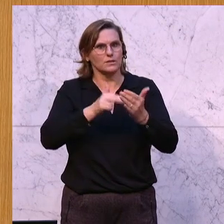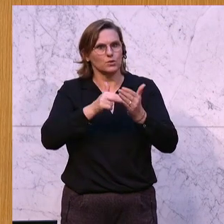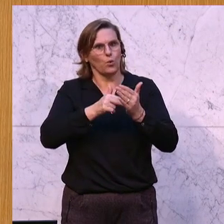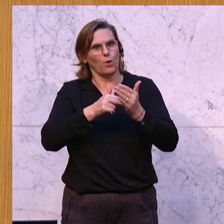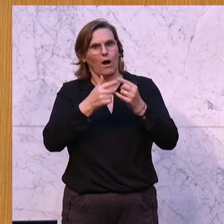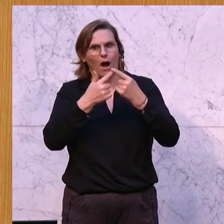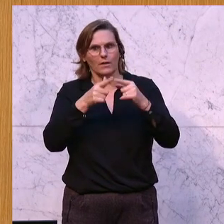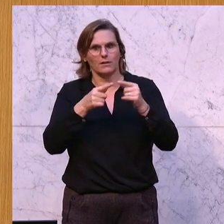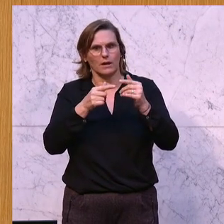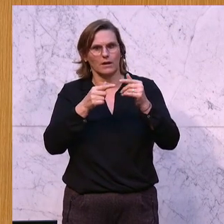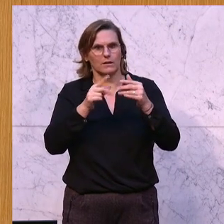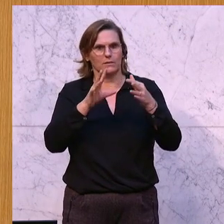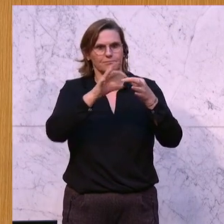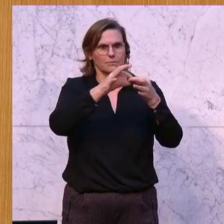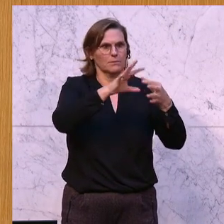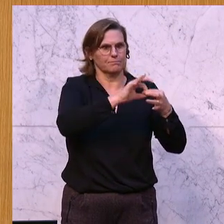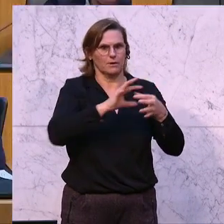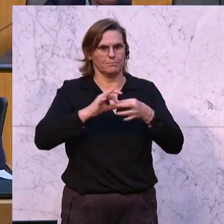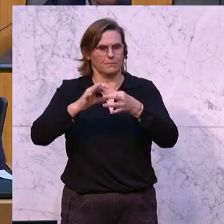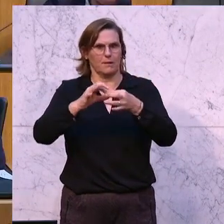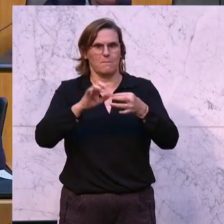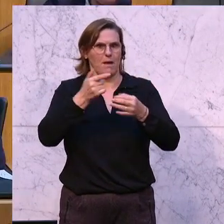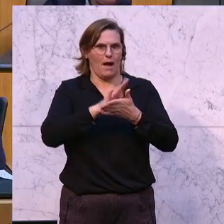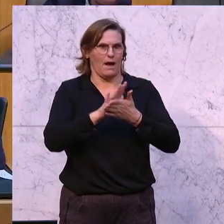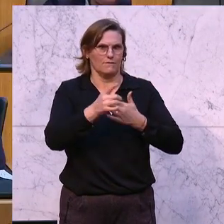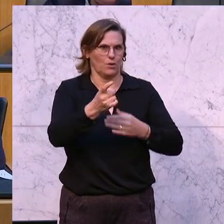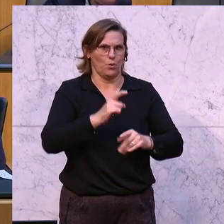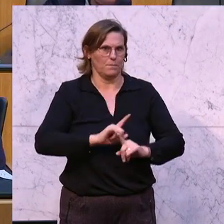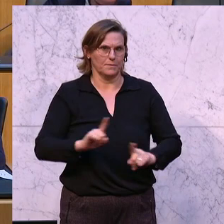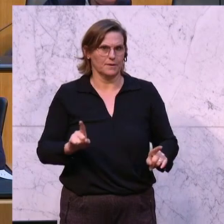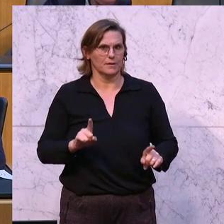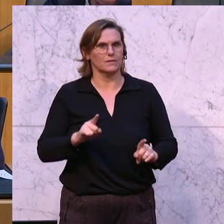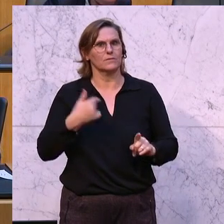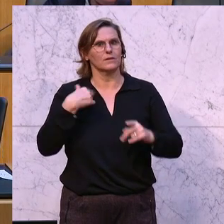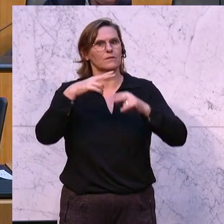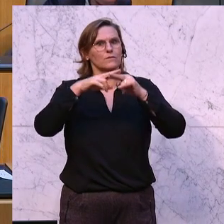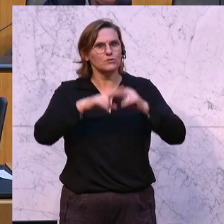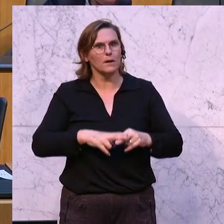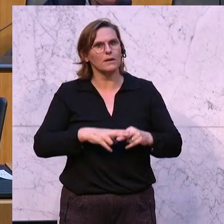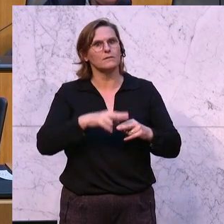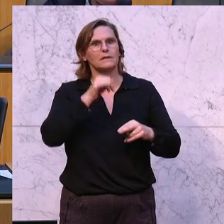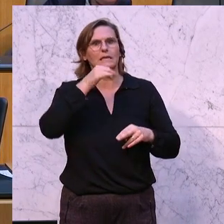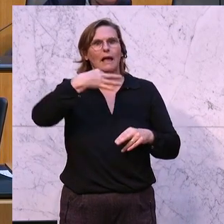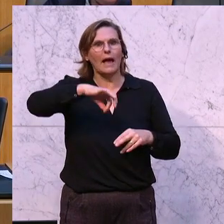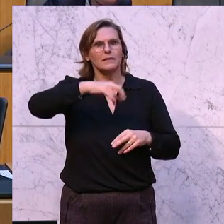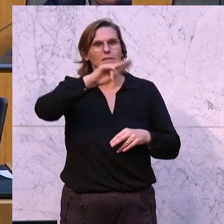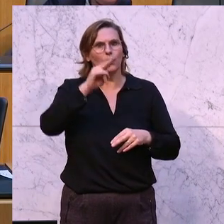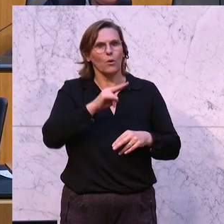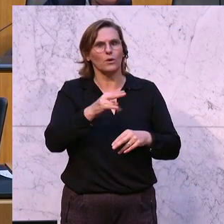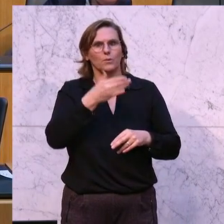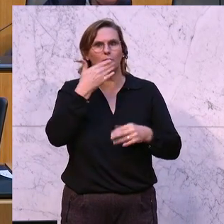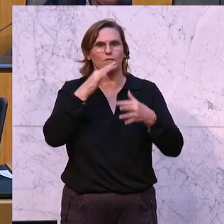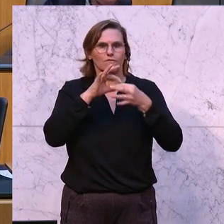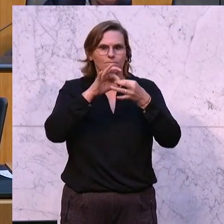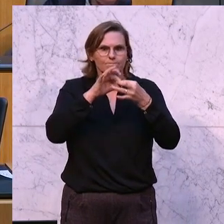und glauben, dass die Finanzierung einfacher wird. Sie wird es natürlich nicht. Sie haben auch Ihre Versprechungen, dass kein einziger Euro fließen wird, ohne dass es verbindliche